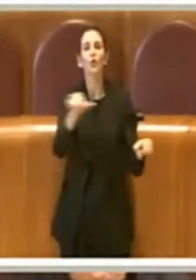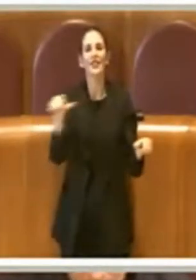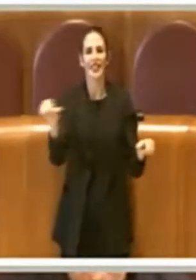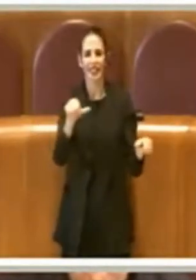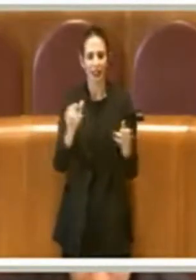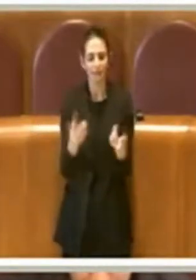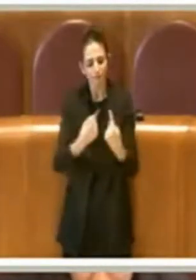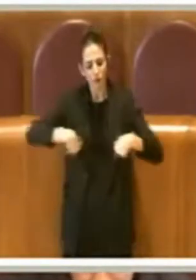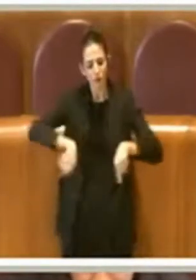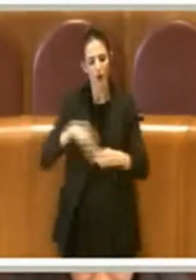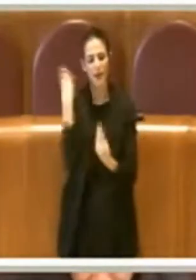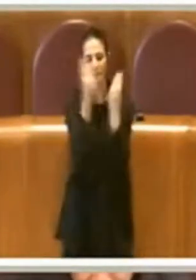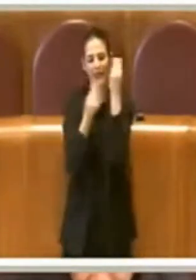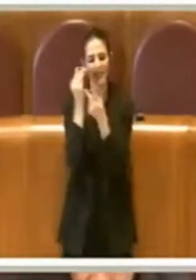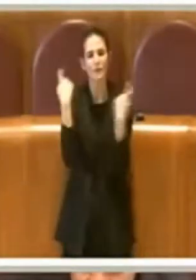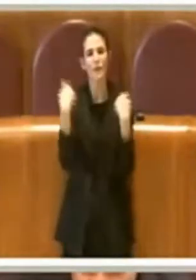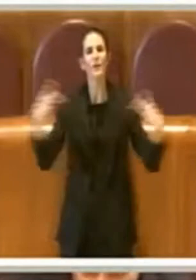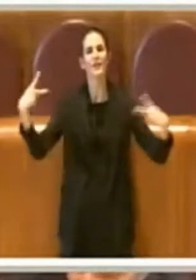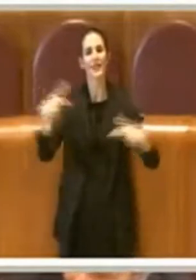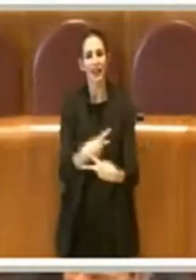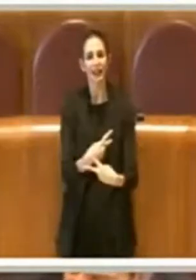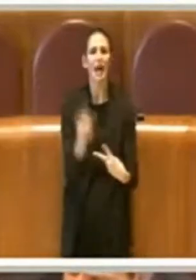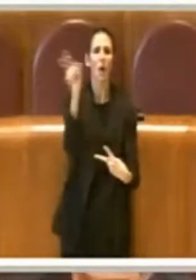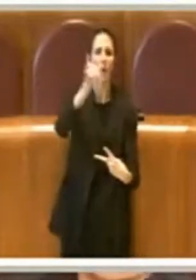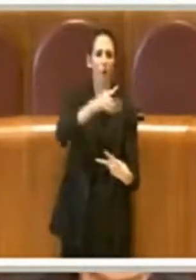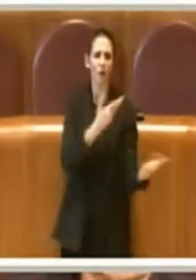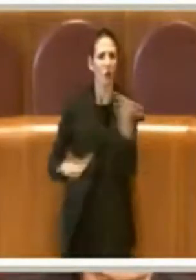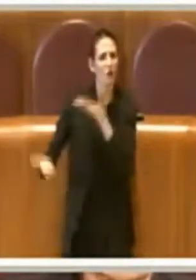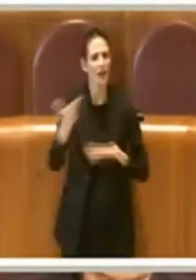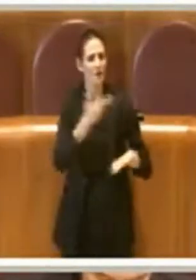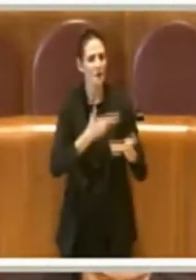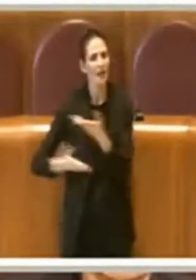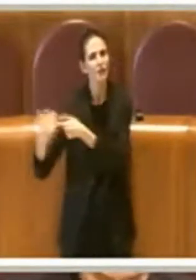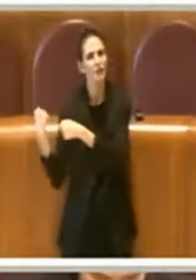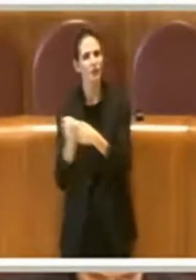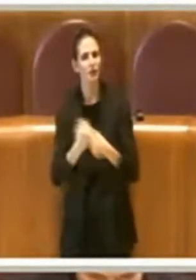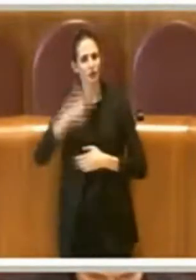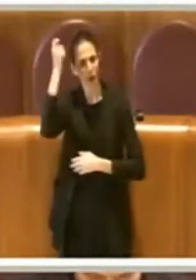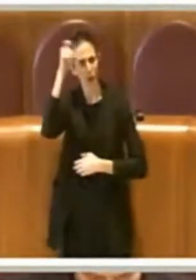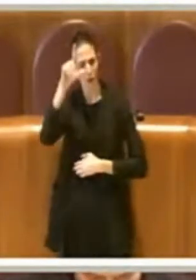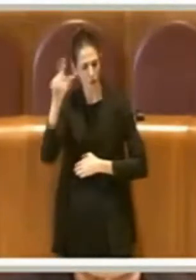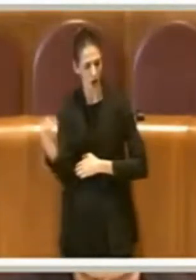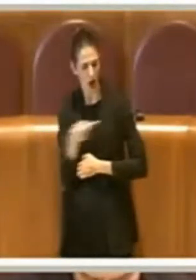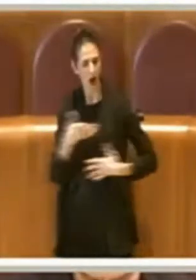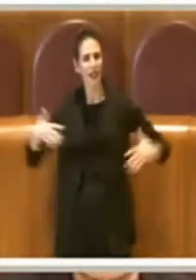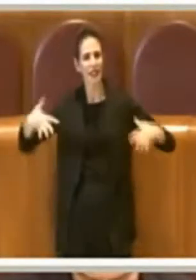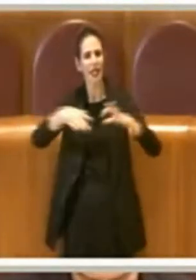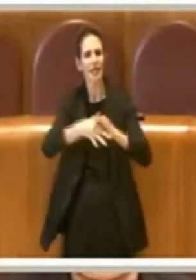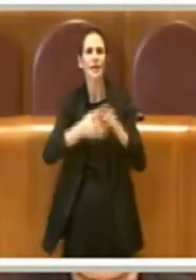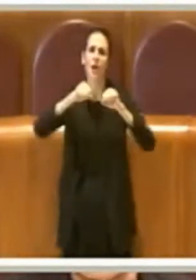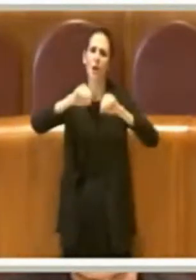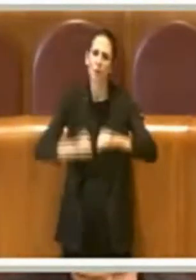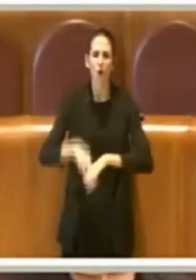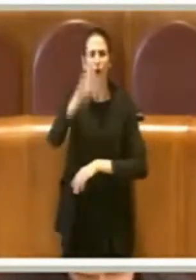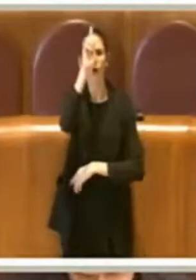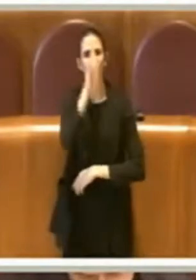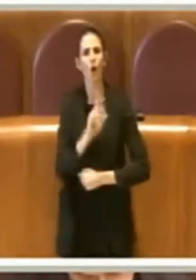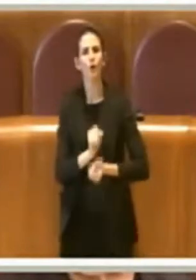queste realtà insieme alle istituzioni culturali possano effettivamente svolgere un ruolo importante